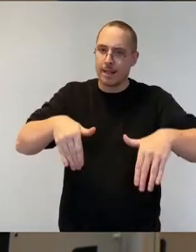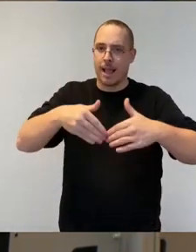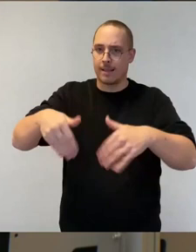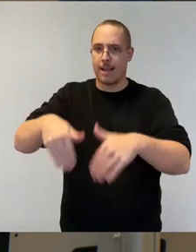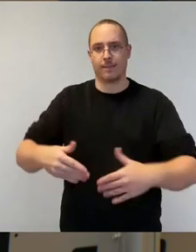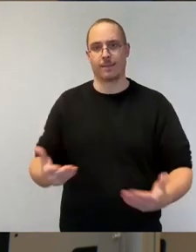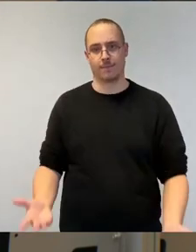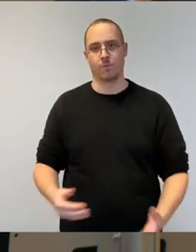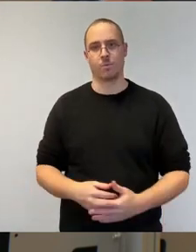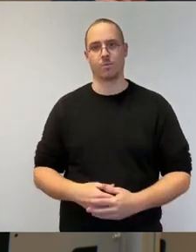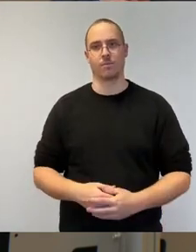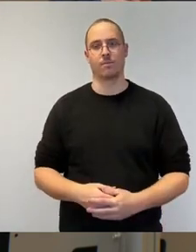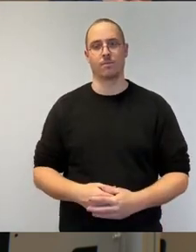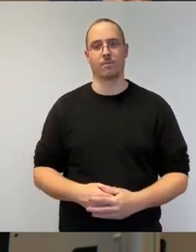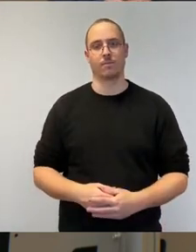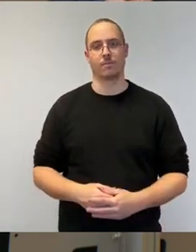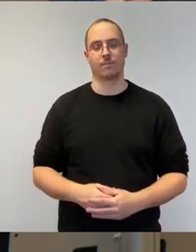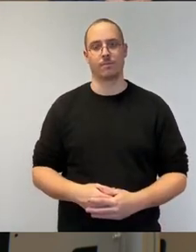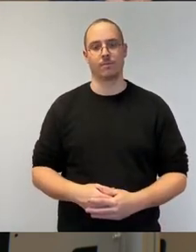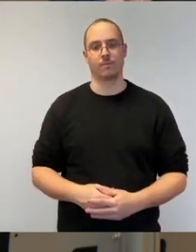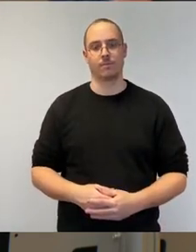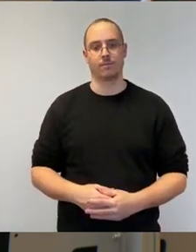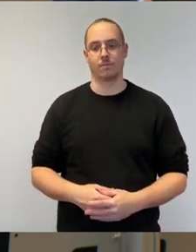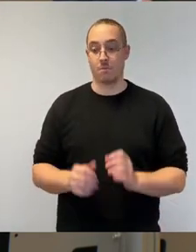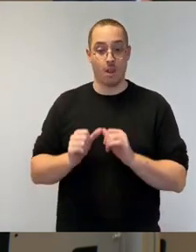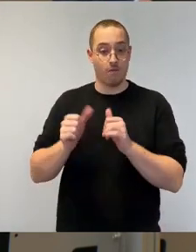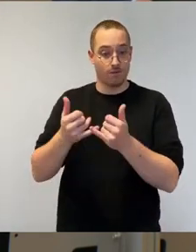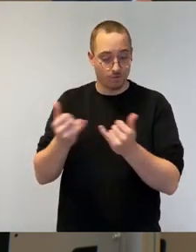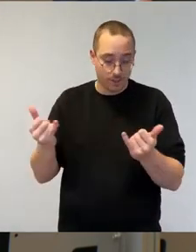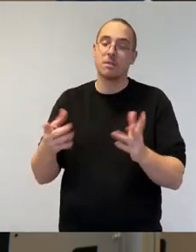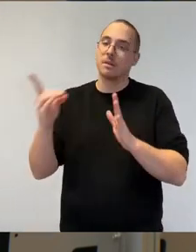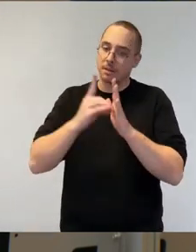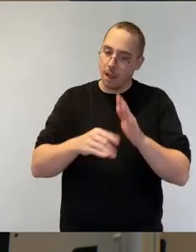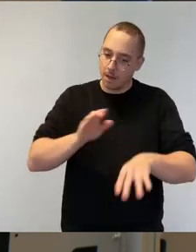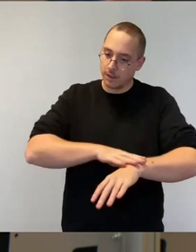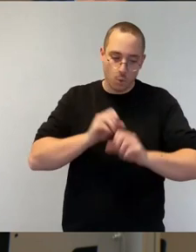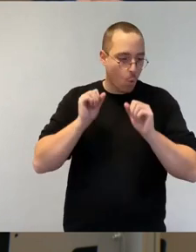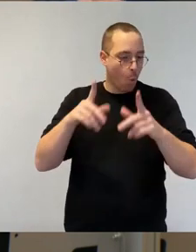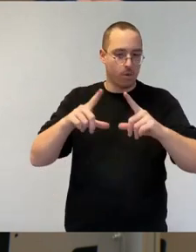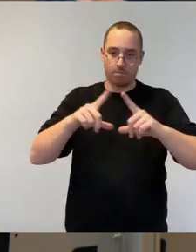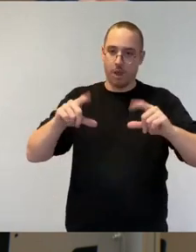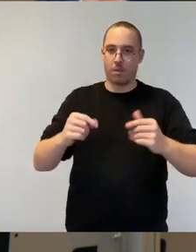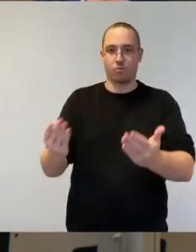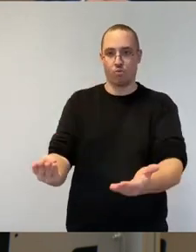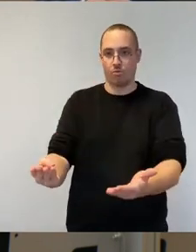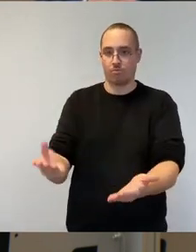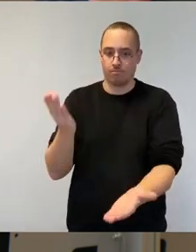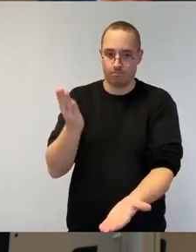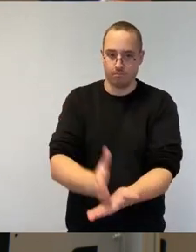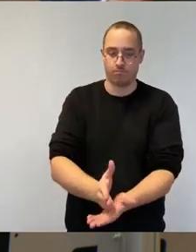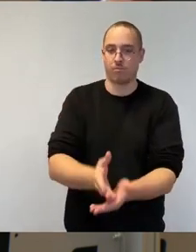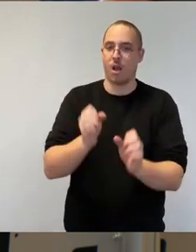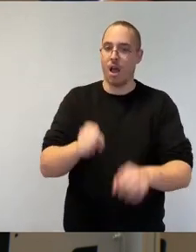stehen. Hilfe wird zugeteilt in digitalen Zeiten per Bezahlsystem, per Bezahlkarte. Damit kann die öffentliche Hand wesentlich besser steuern. Und dieser